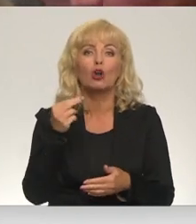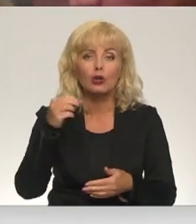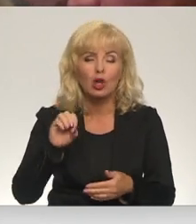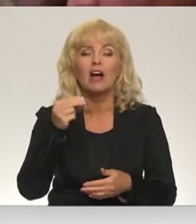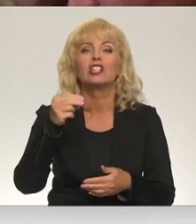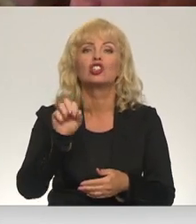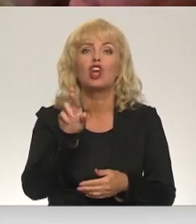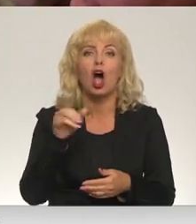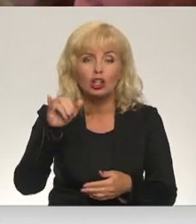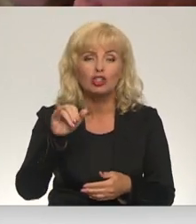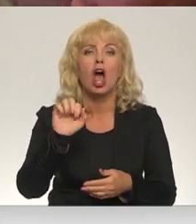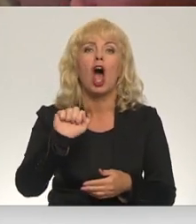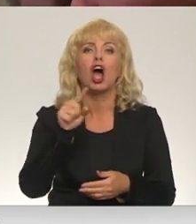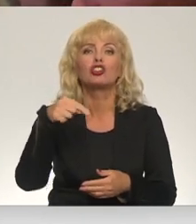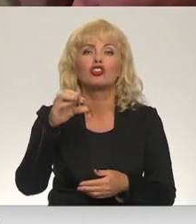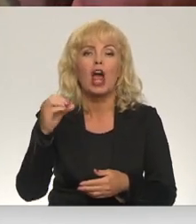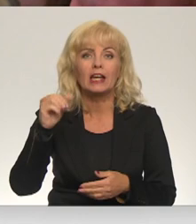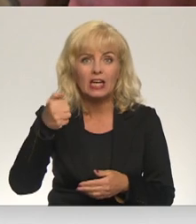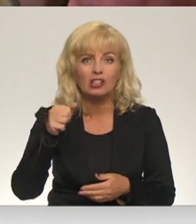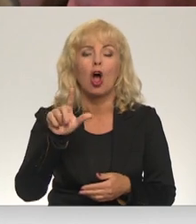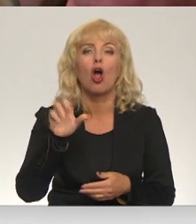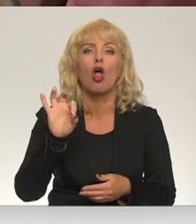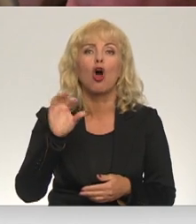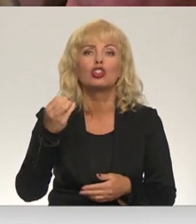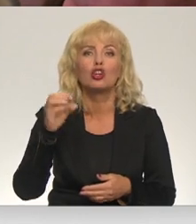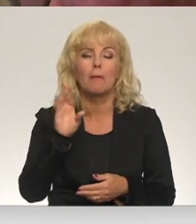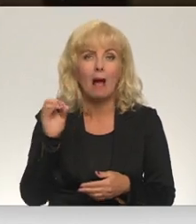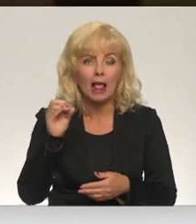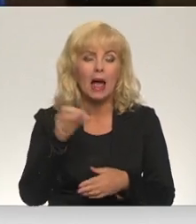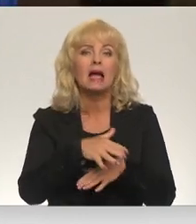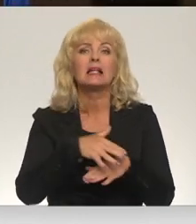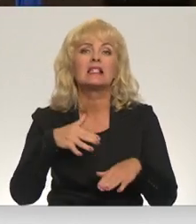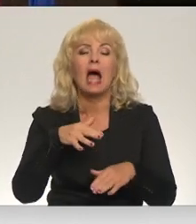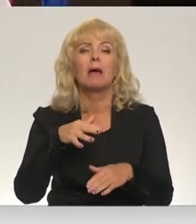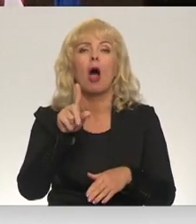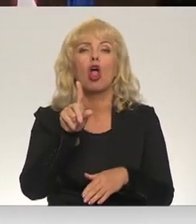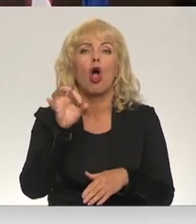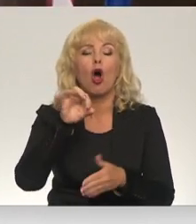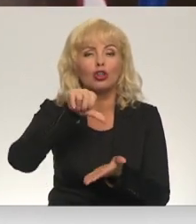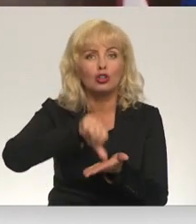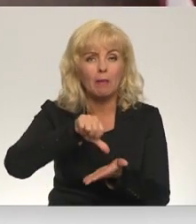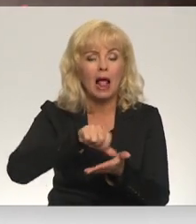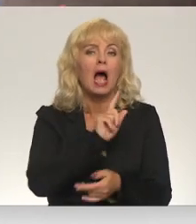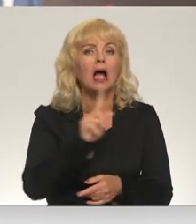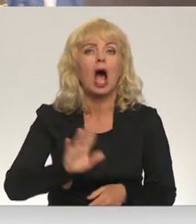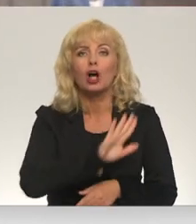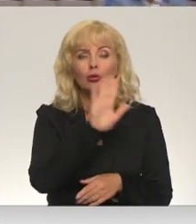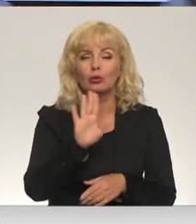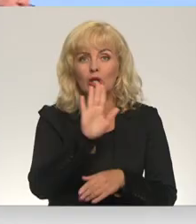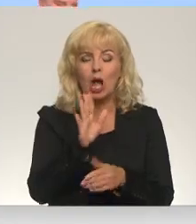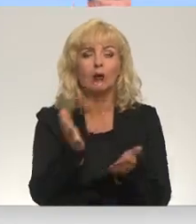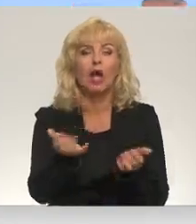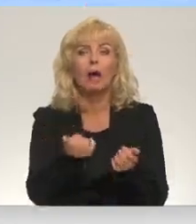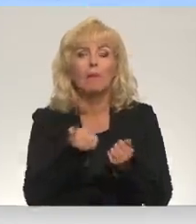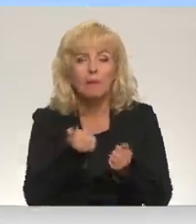Ivars Zariņš, Valērīsa Gešins un Regina Ločmeli. Sājumas deputāti Ločmeli savā runā minēja, ar katru dienu aug Latvijā pieņemto